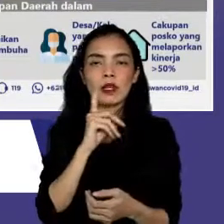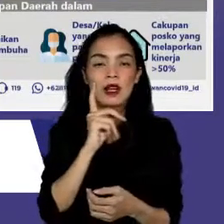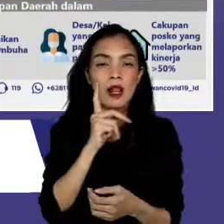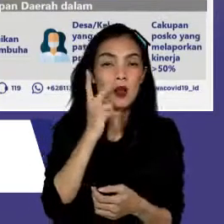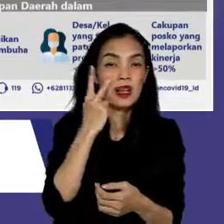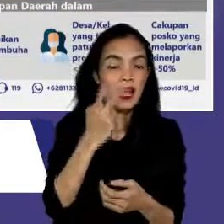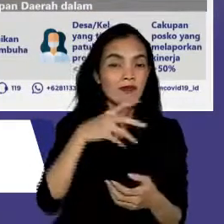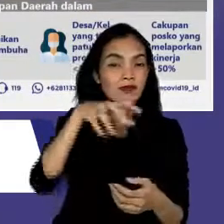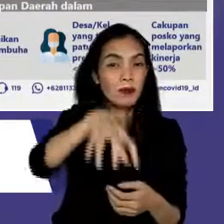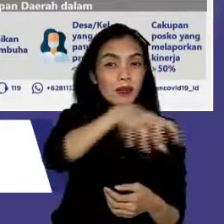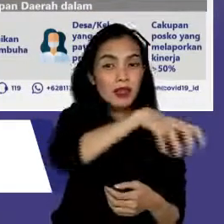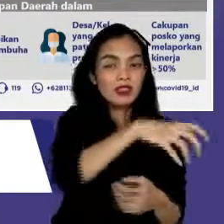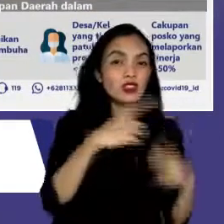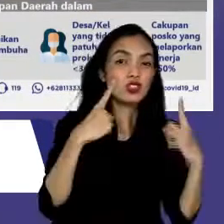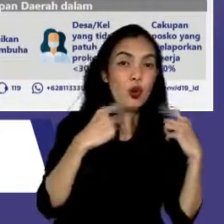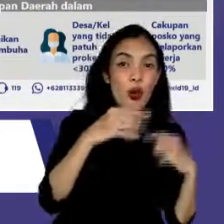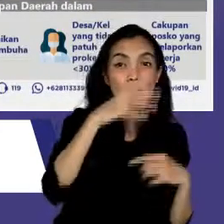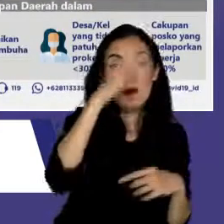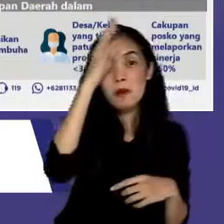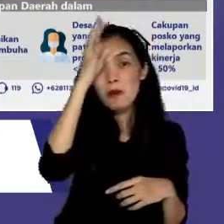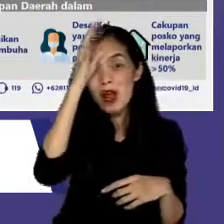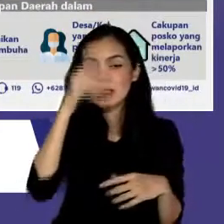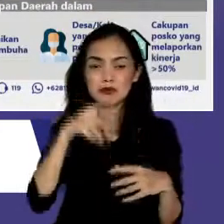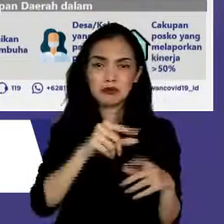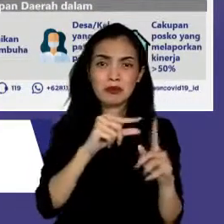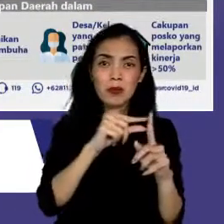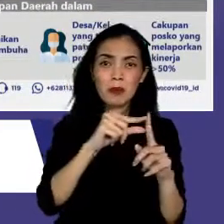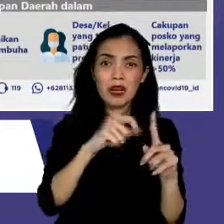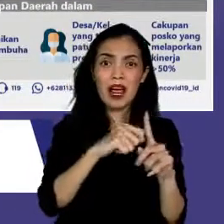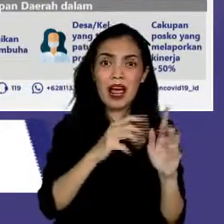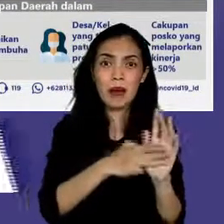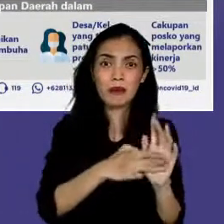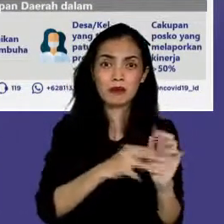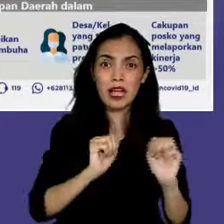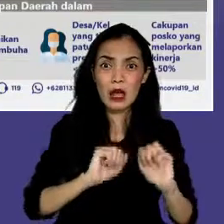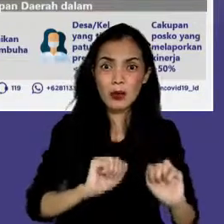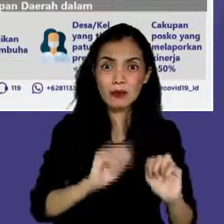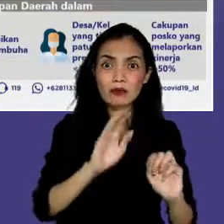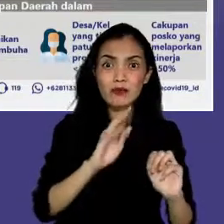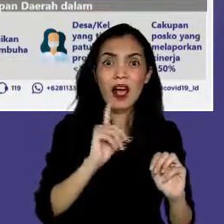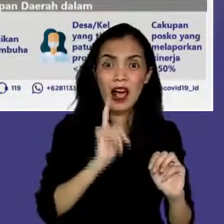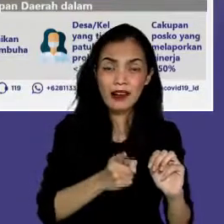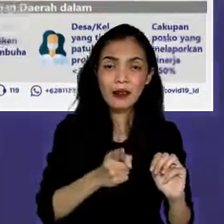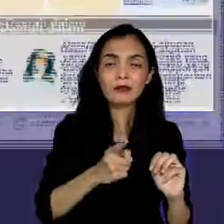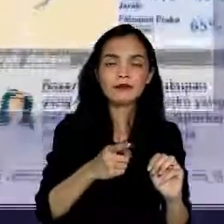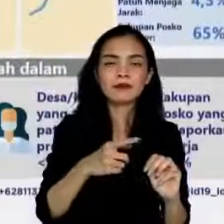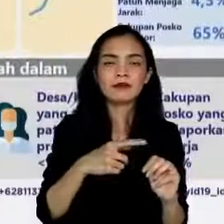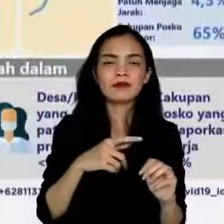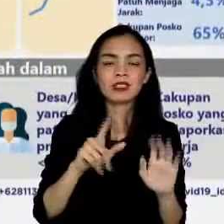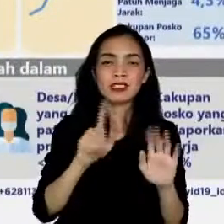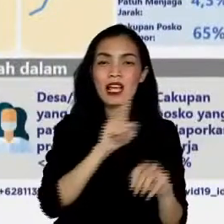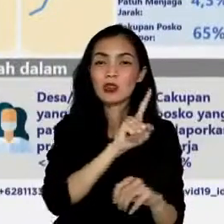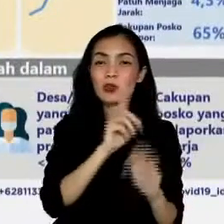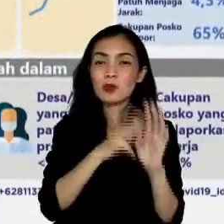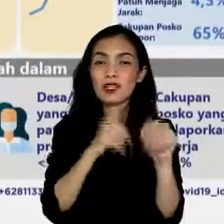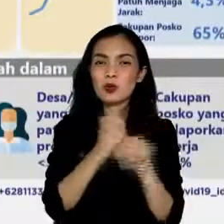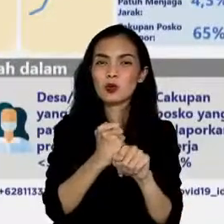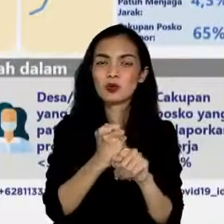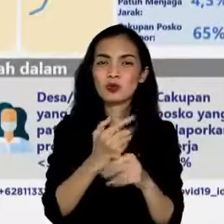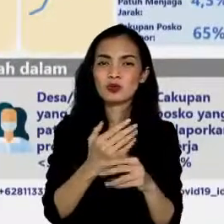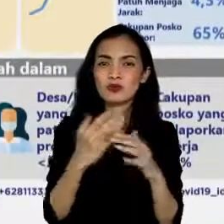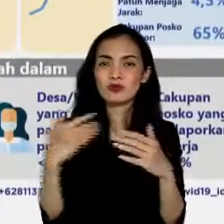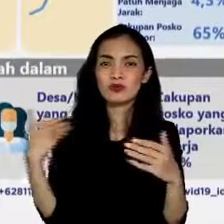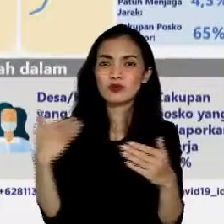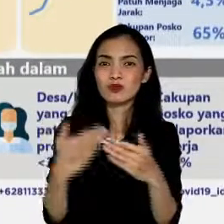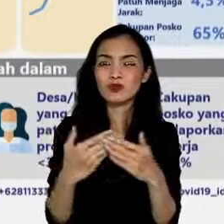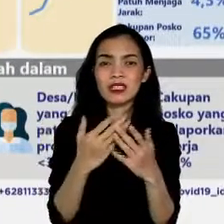darurat, perkembangan selama 7 hari terakhir masih menunjukkan fluktuasi. Dalam menilai